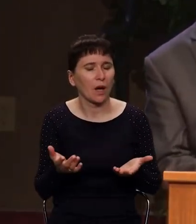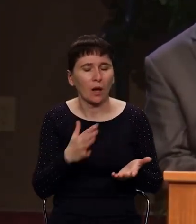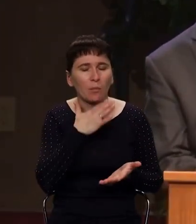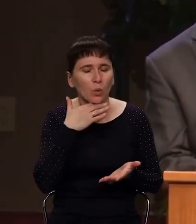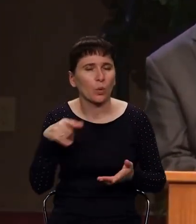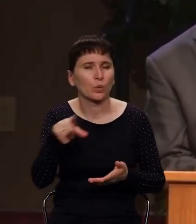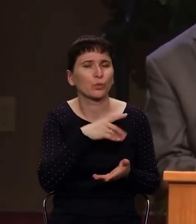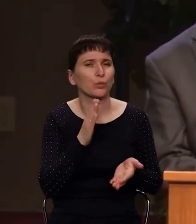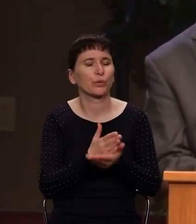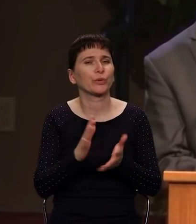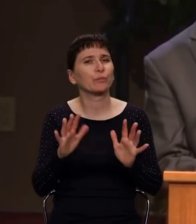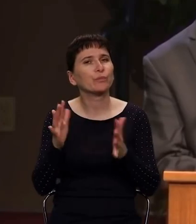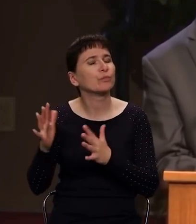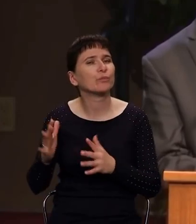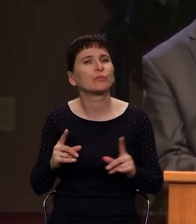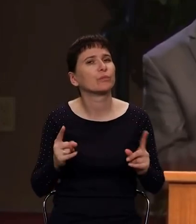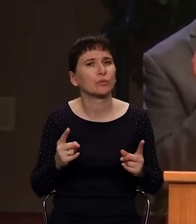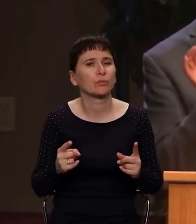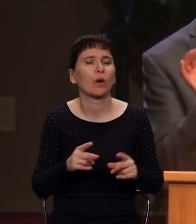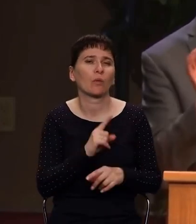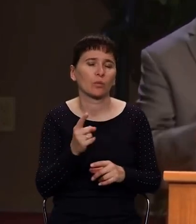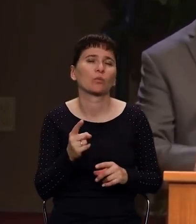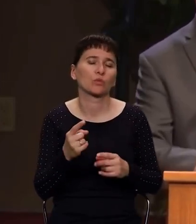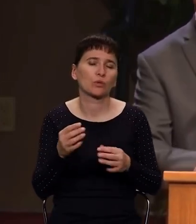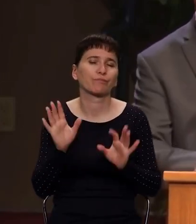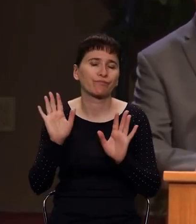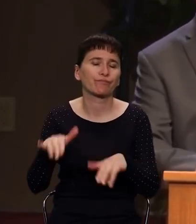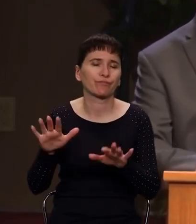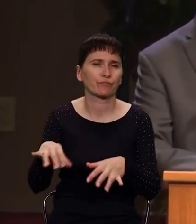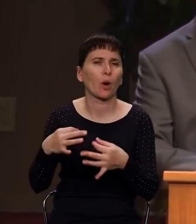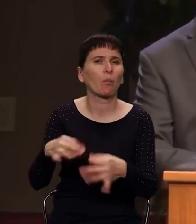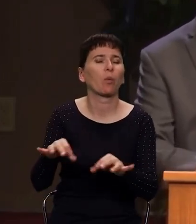что происходит, друзья? Потому что происходит попустительство.